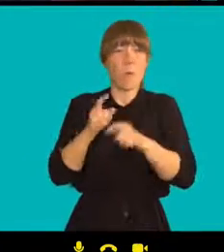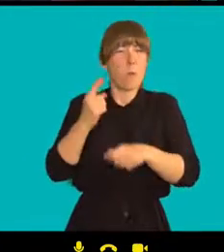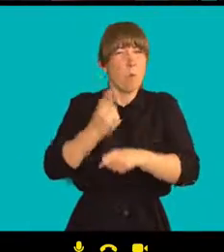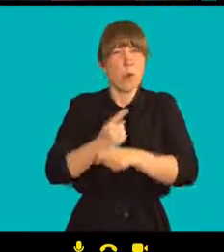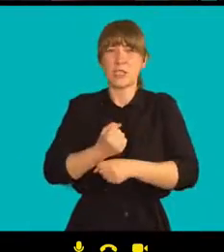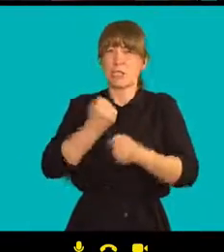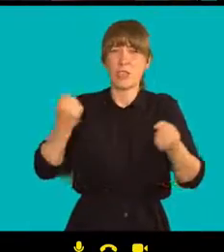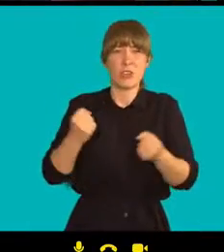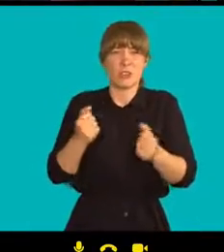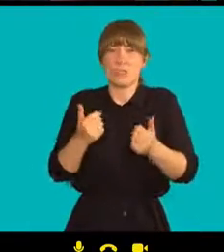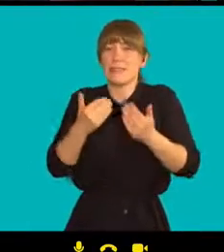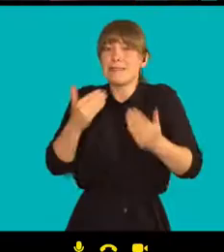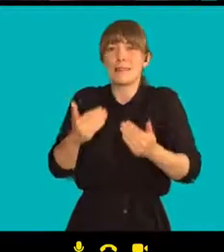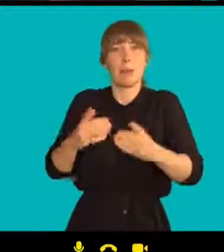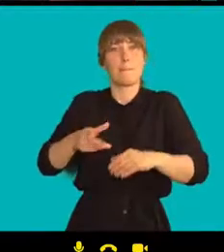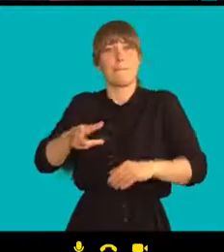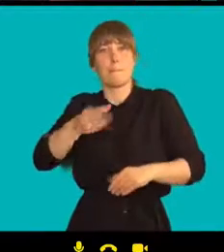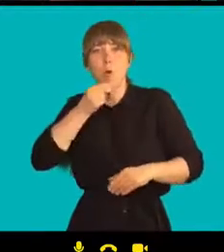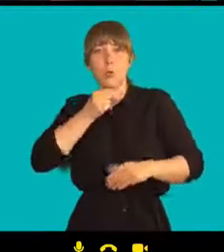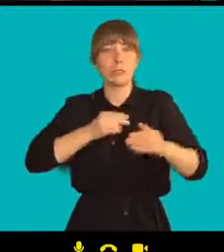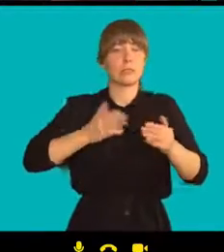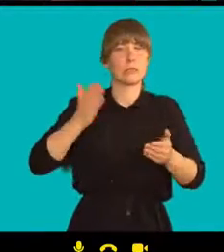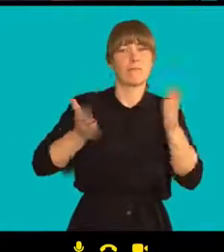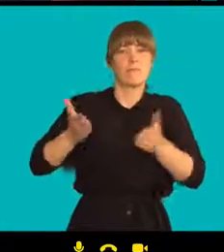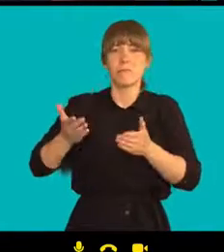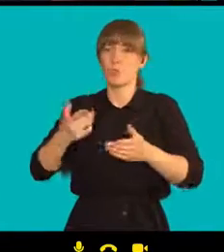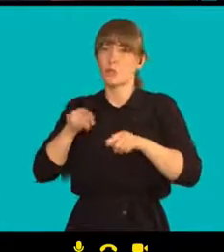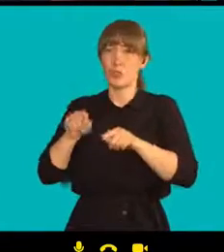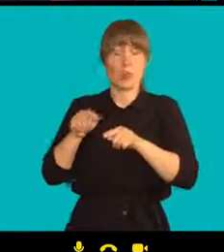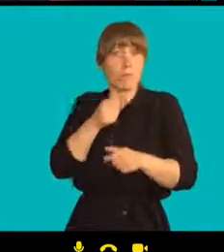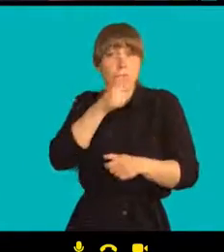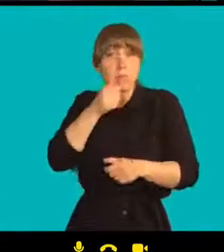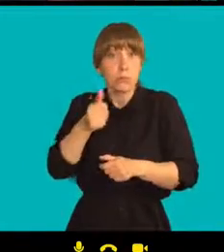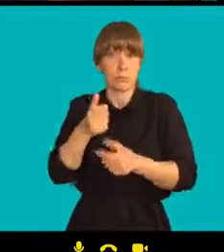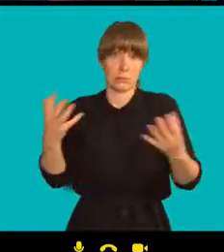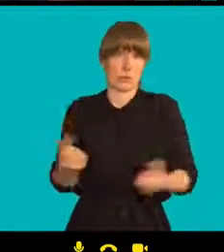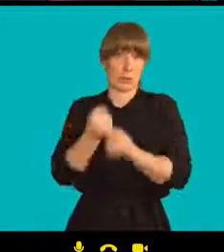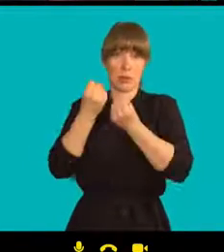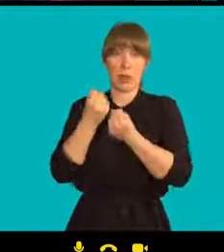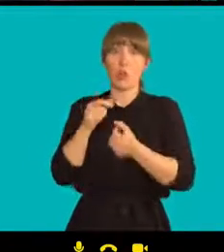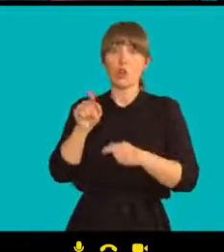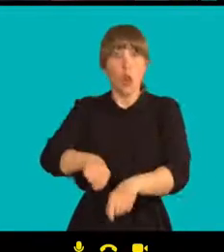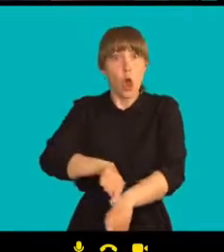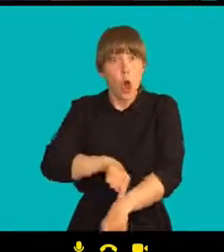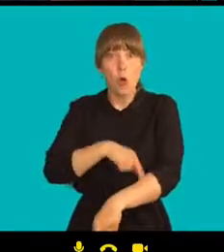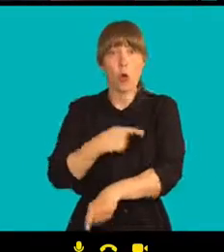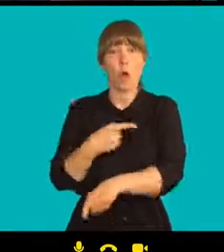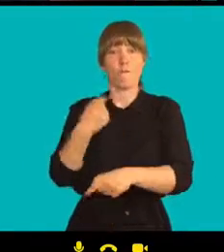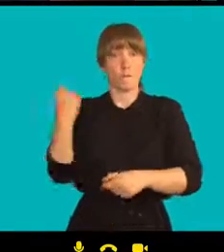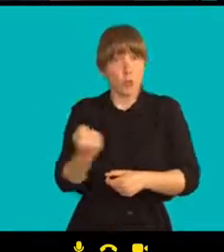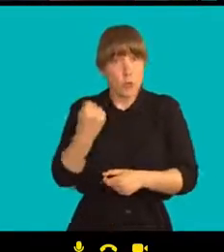síla, ale na tom jako nemůže dlouhodobě stát žádný stát.